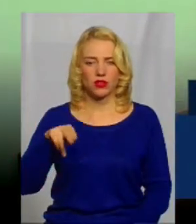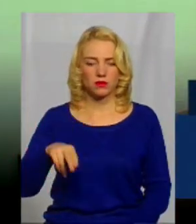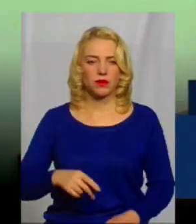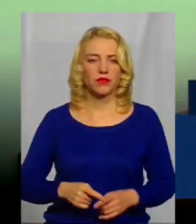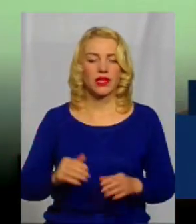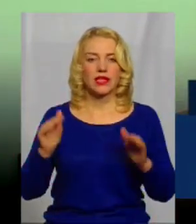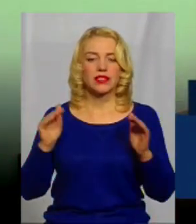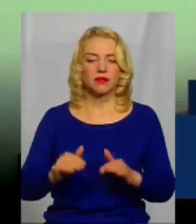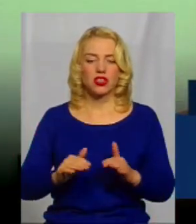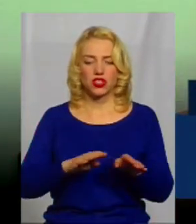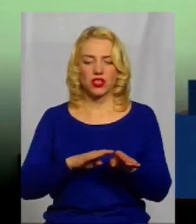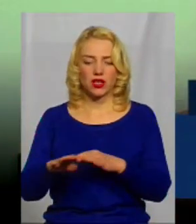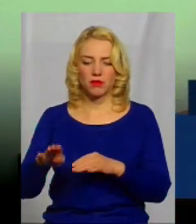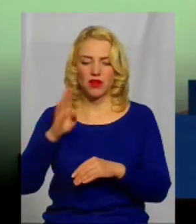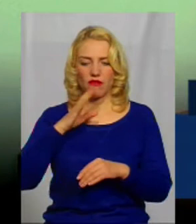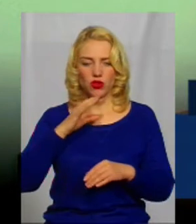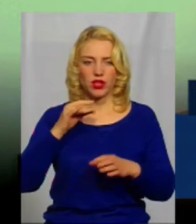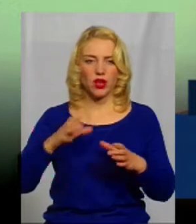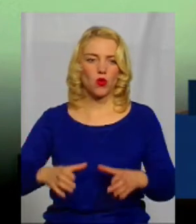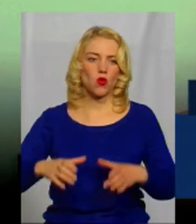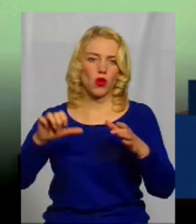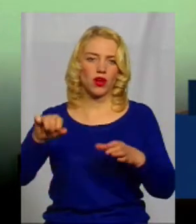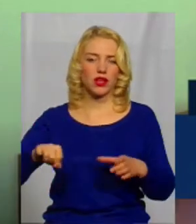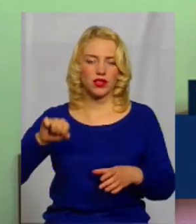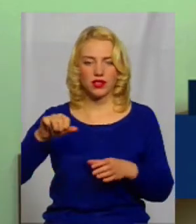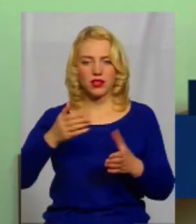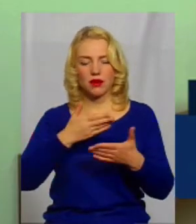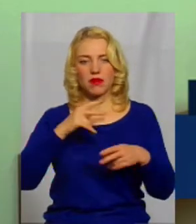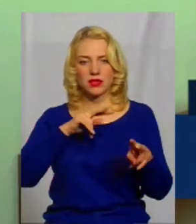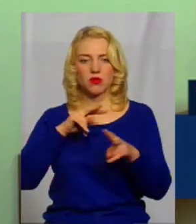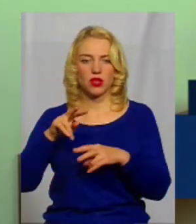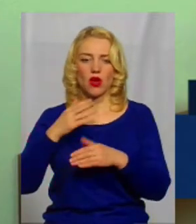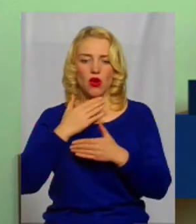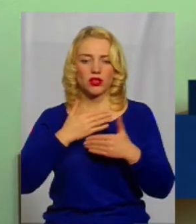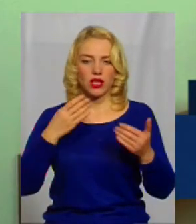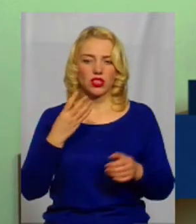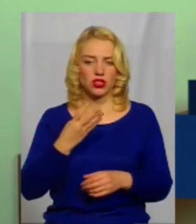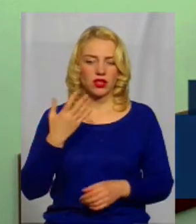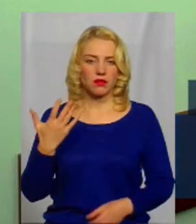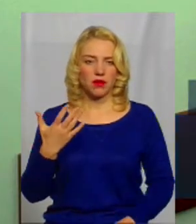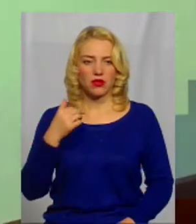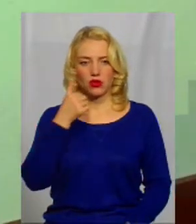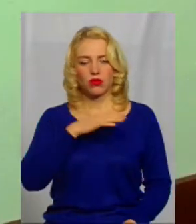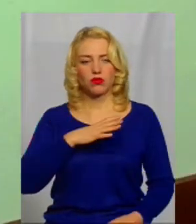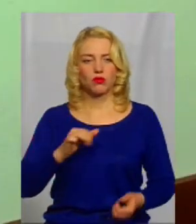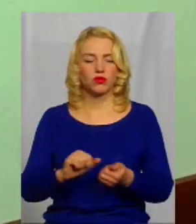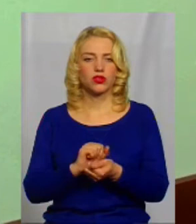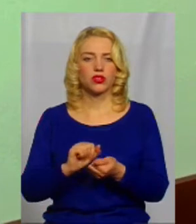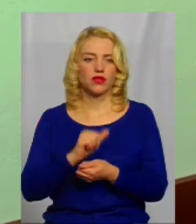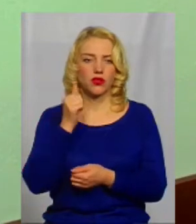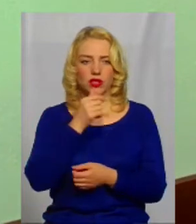рівня води в Криницях ми спостерігаємо в останні 4-5 років, тому що були посушливі роки. Це